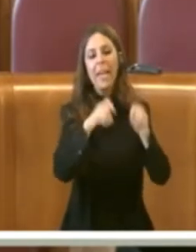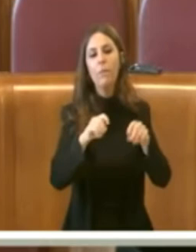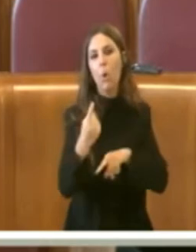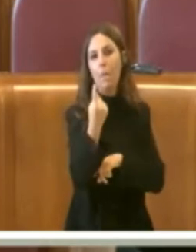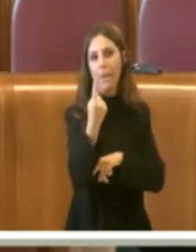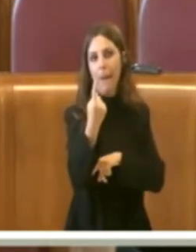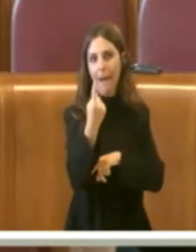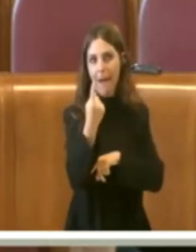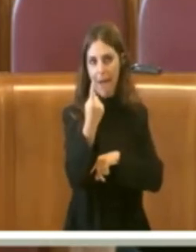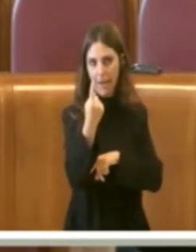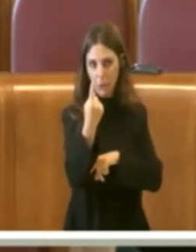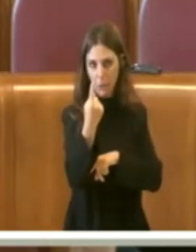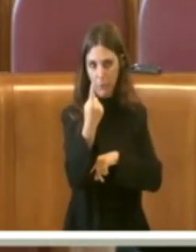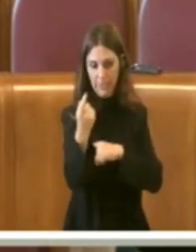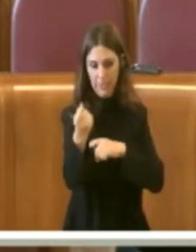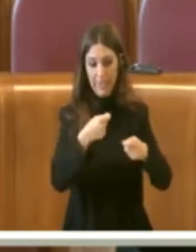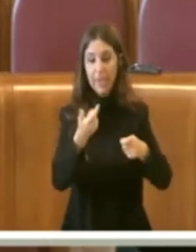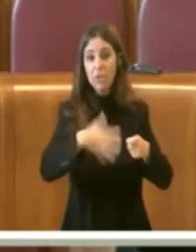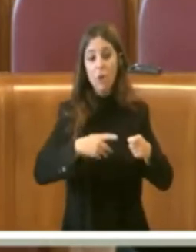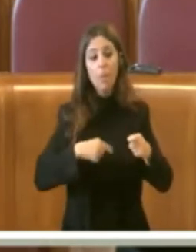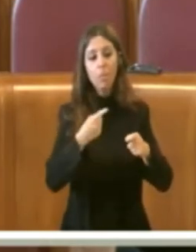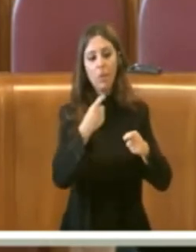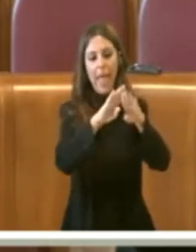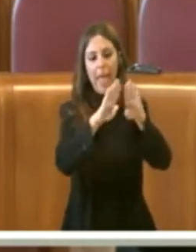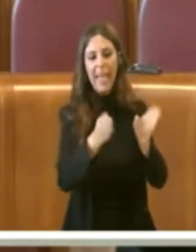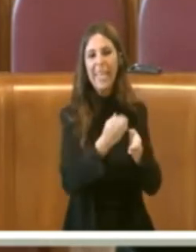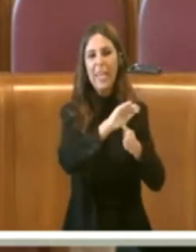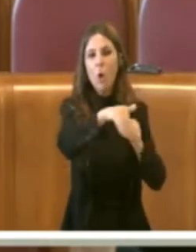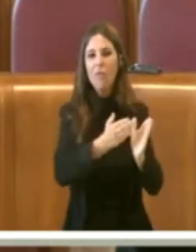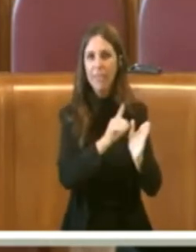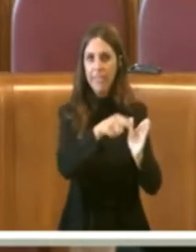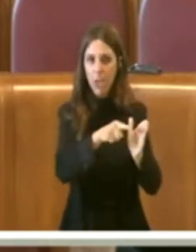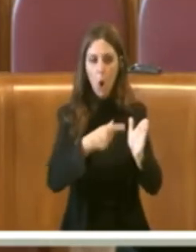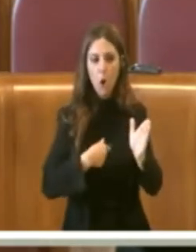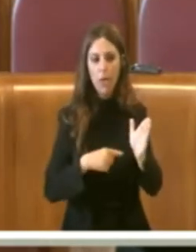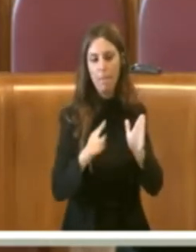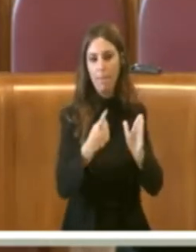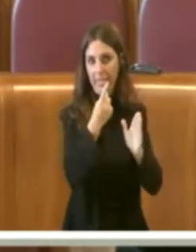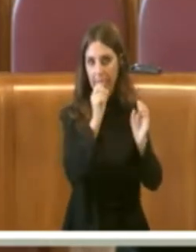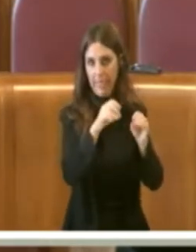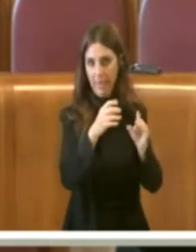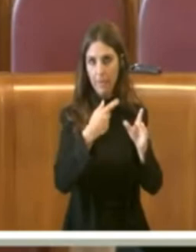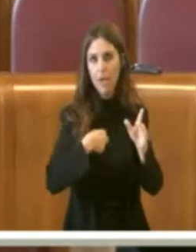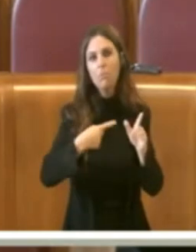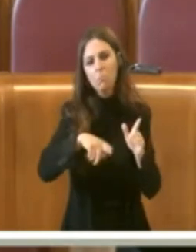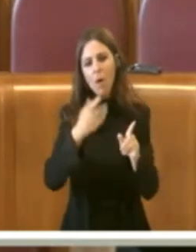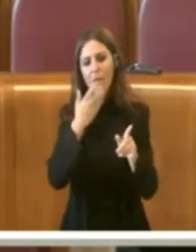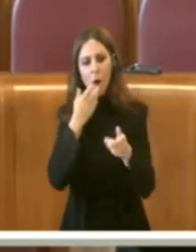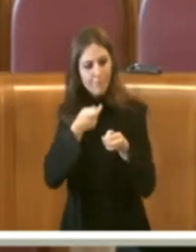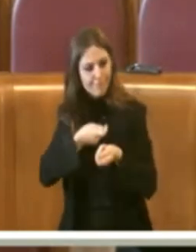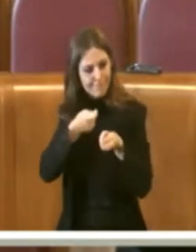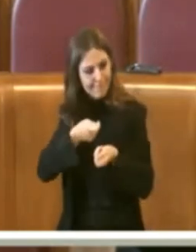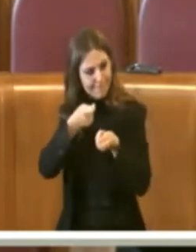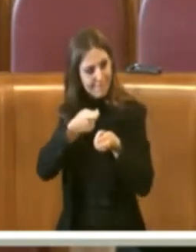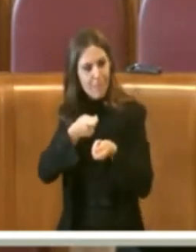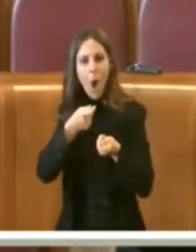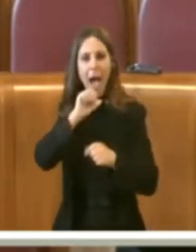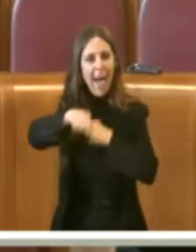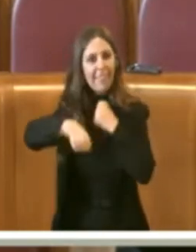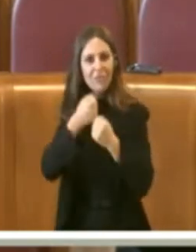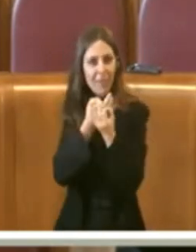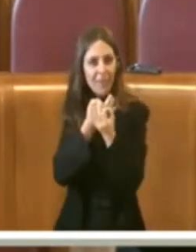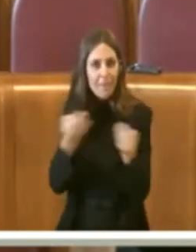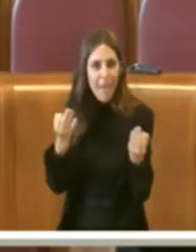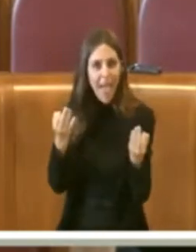spesa. E' chiaro che io parlo di incentivare queste buone pratiche, poi sarà chiaramente